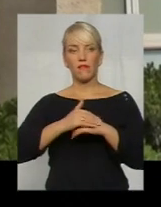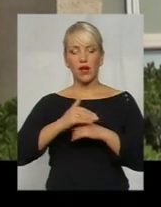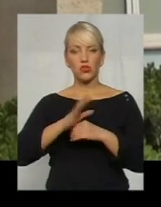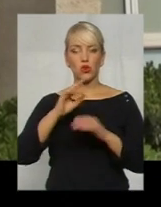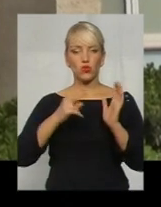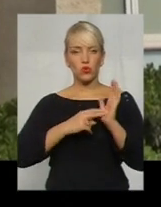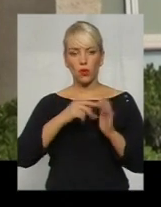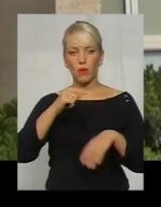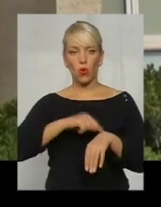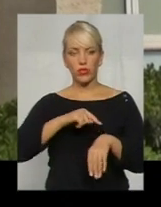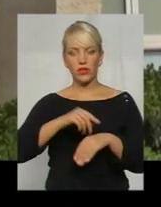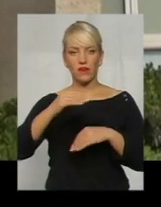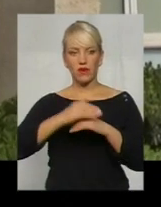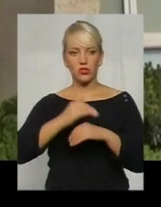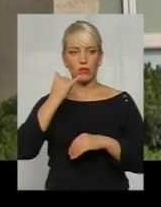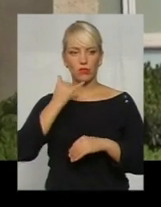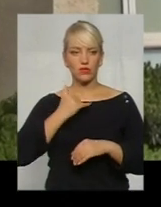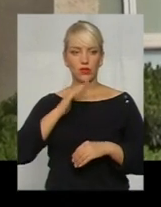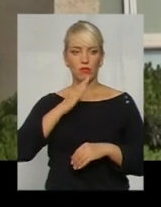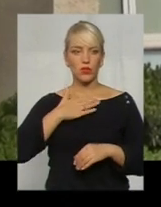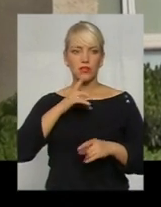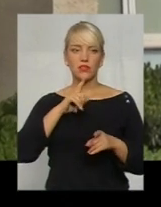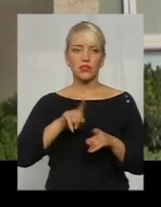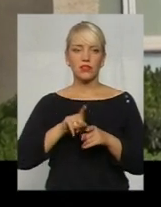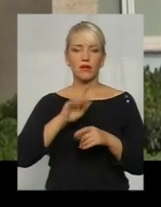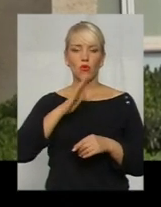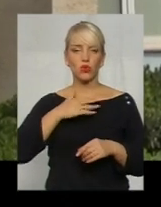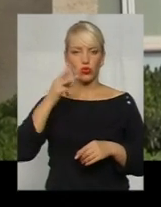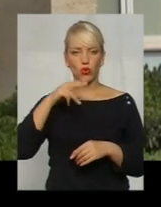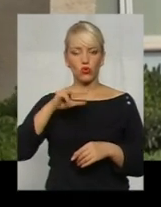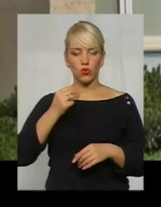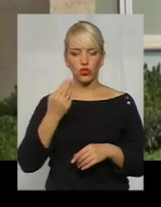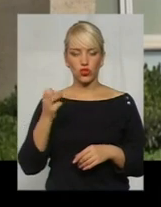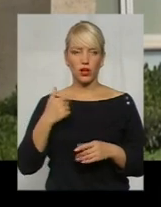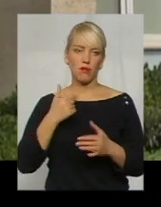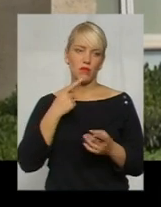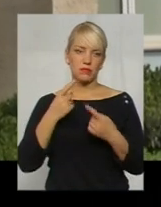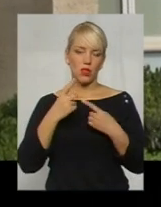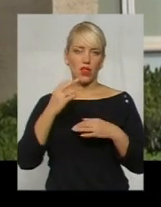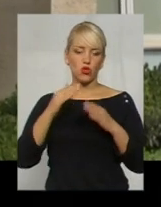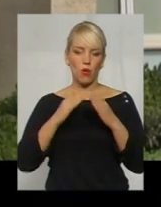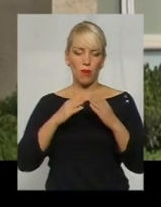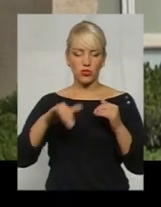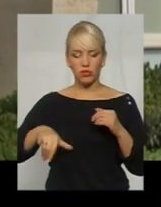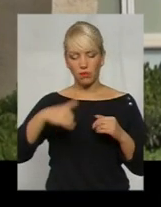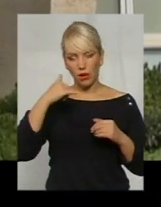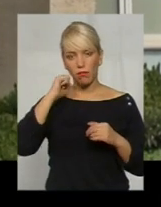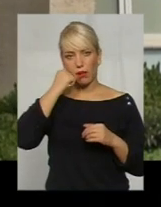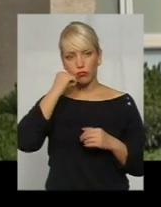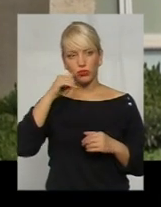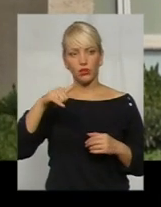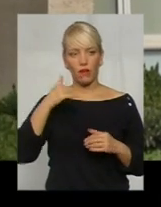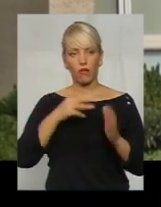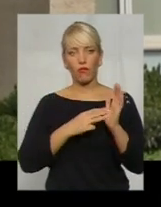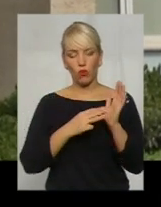сьомій годині вечора, подзвонили моїй сестрі, моїй тющі. Ми спілкуємося, на домашній телефон підняла трубку бабуся, бабуся